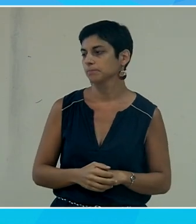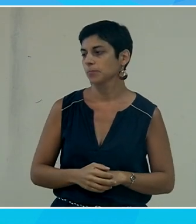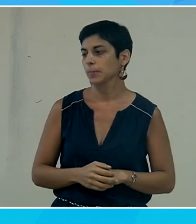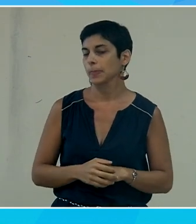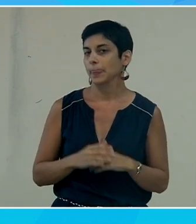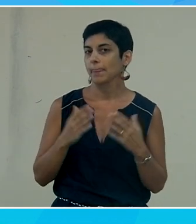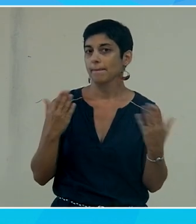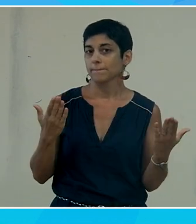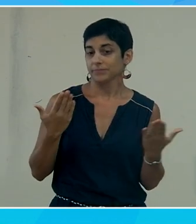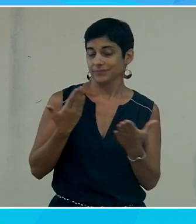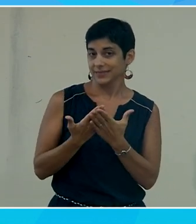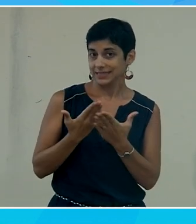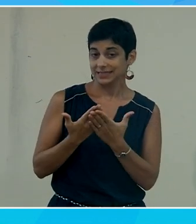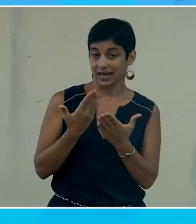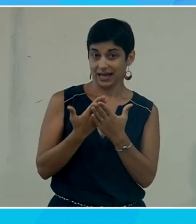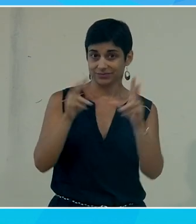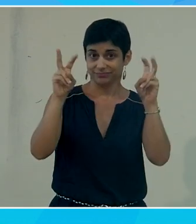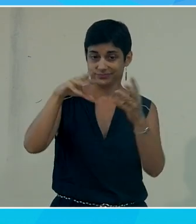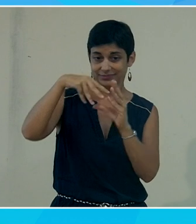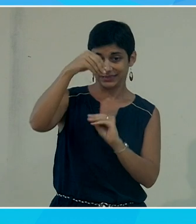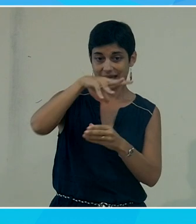donc c'est un peu ça le design inclusif